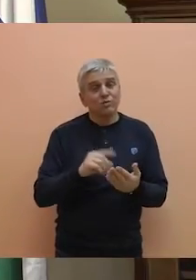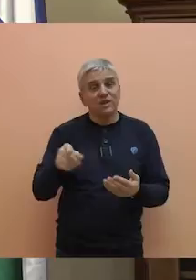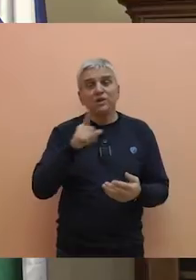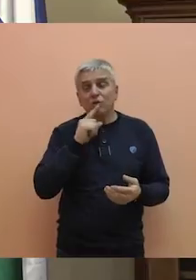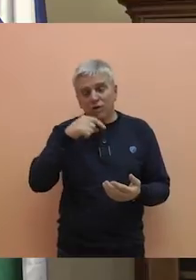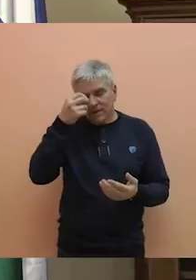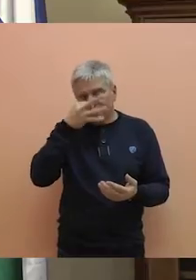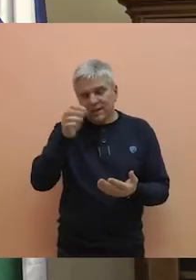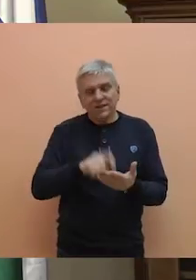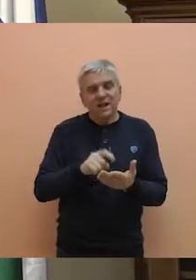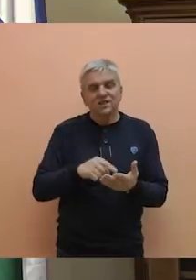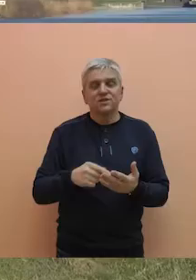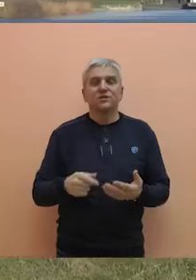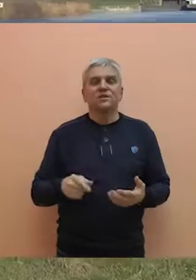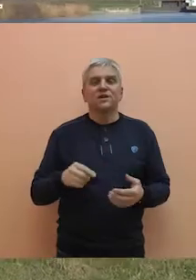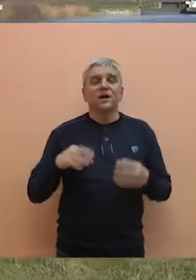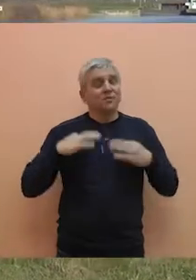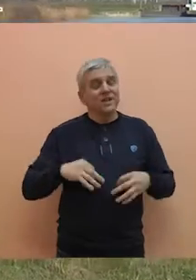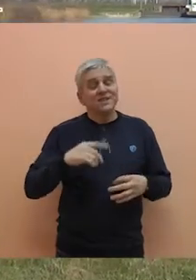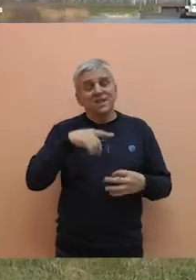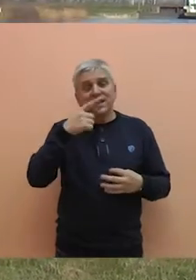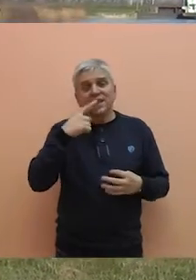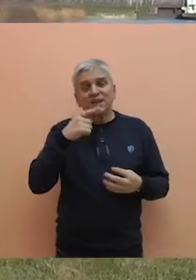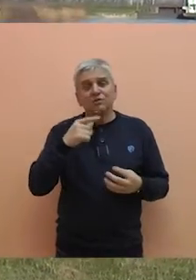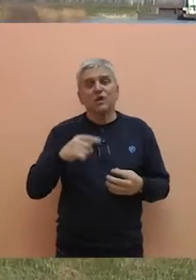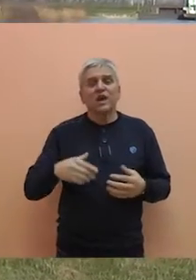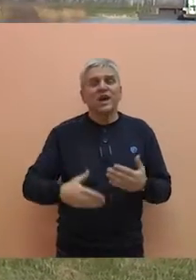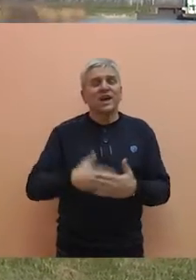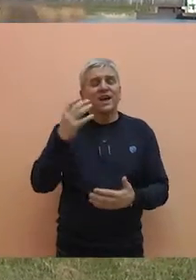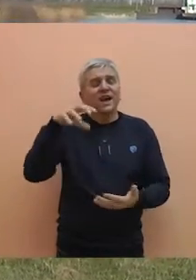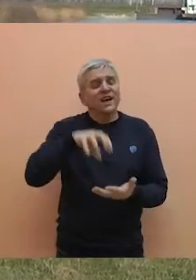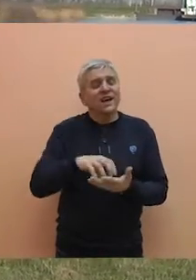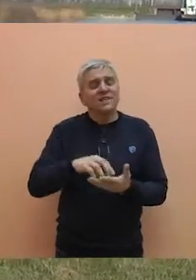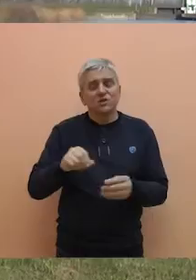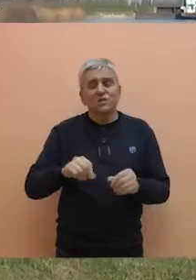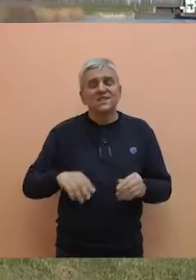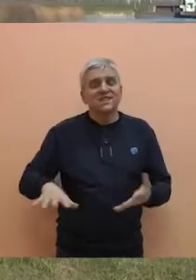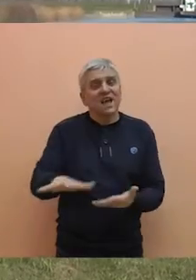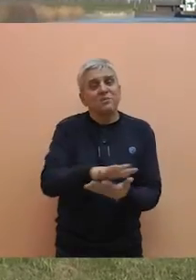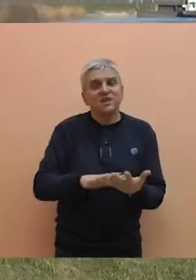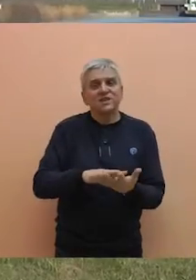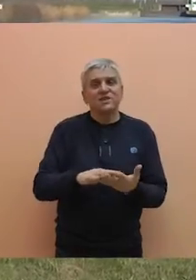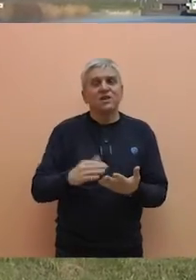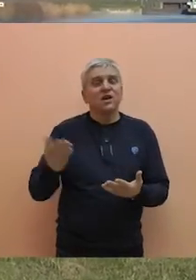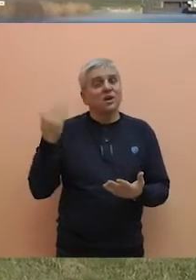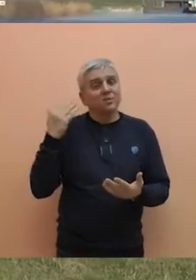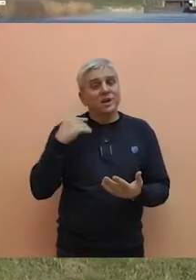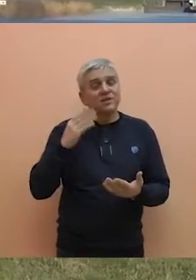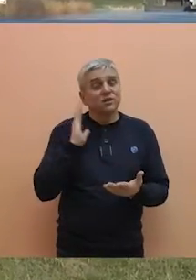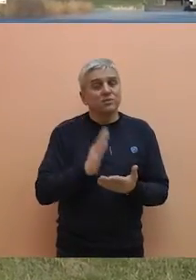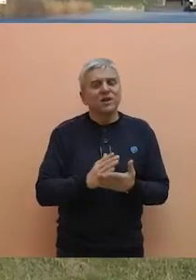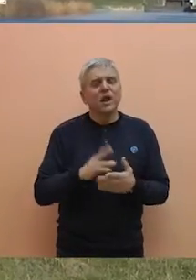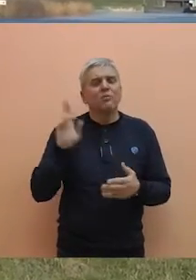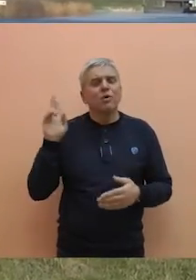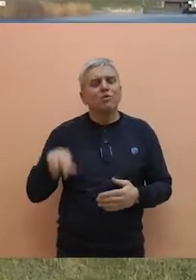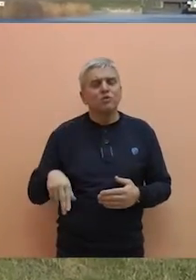zainteresovanošću investitora. Radujević kaže da je reč o gradskom građevinskom zemljištu i navodi da je u prethodnoj proceduri